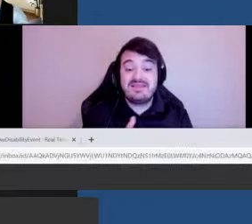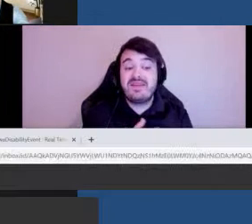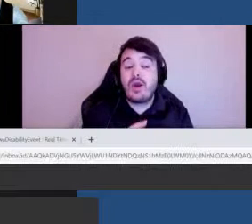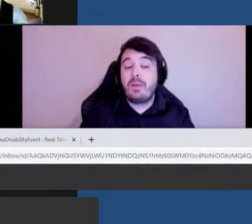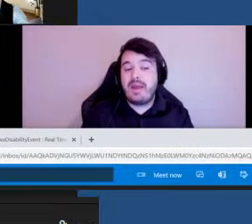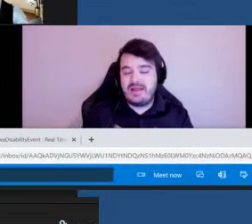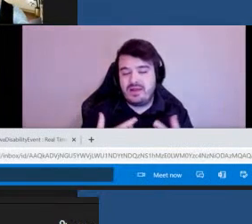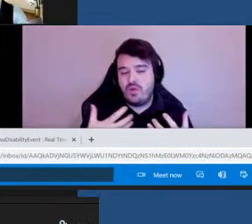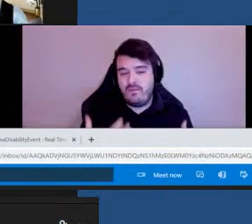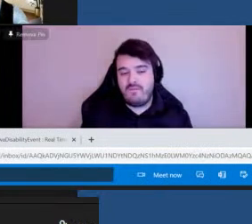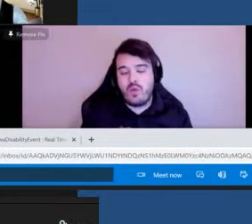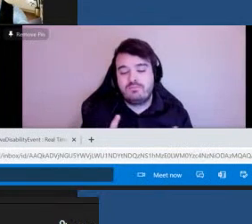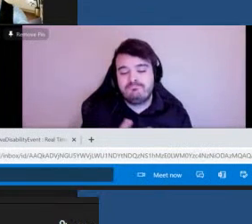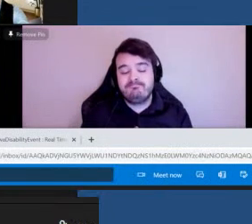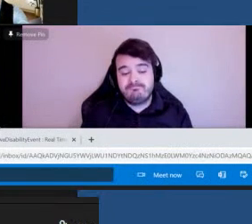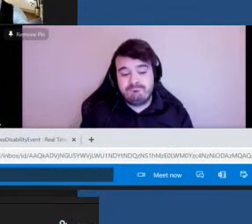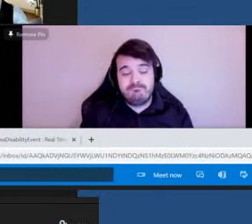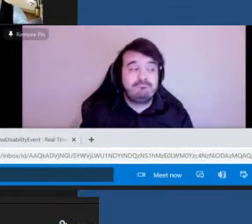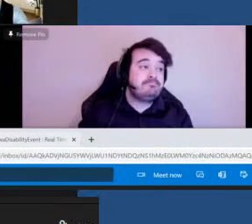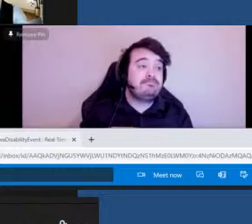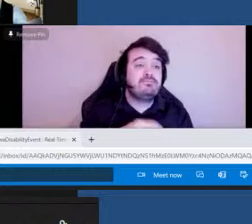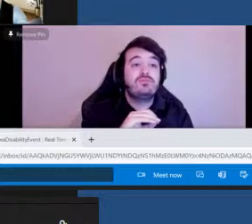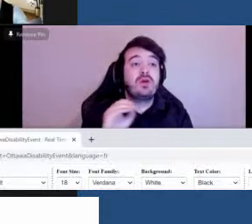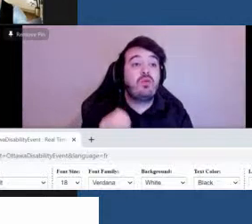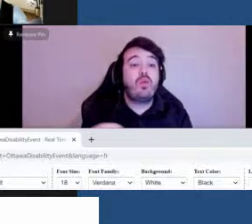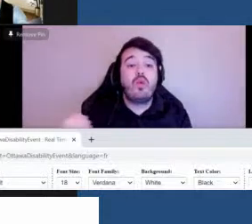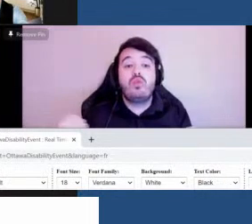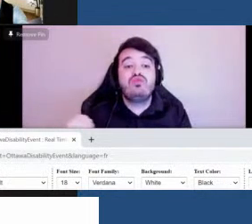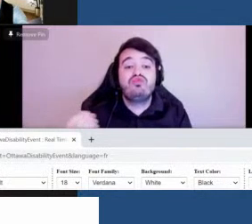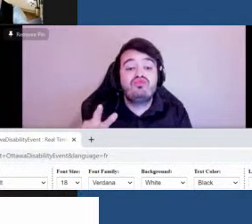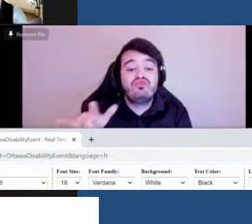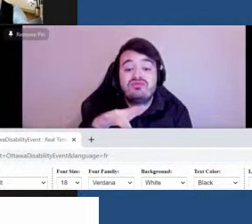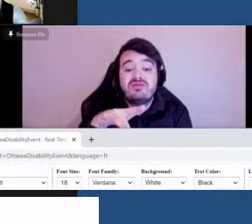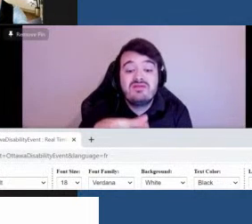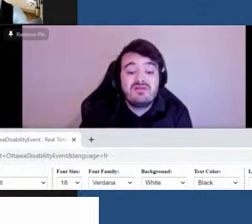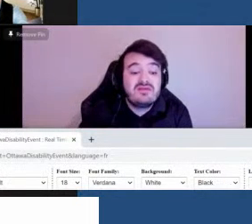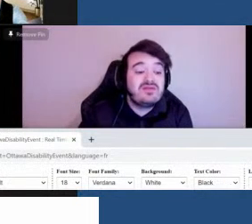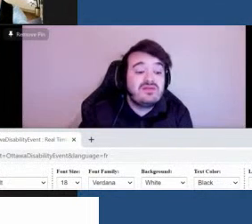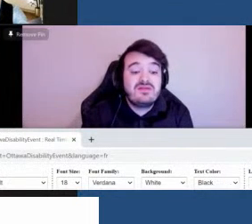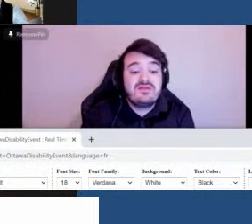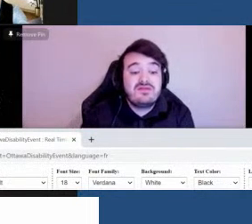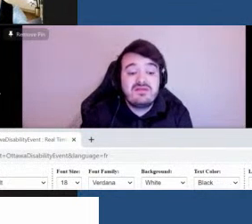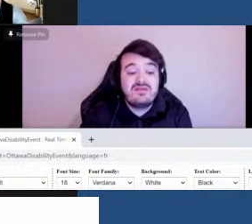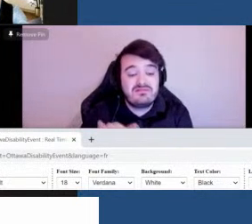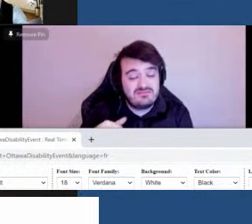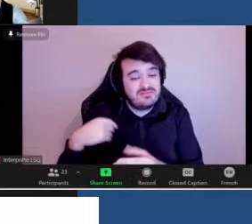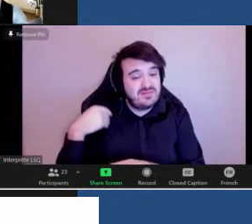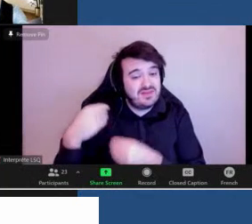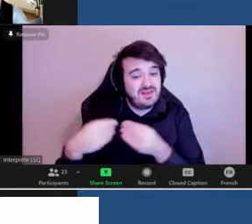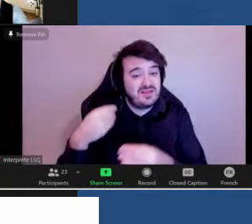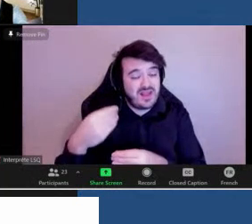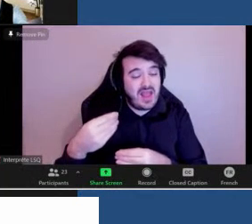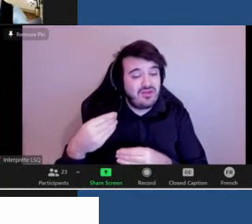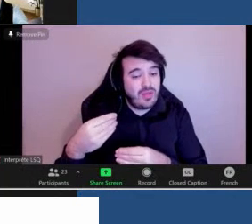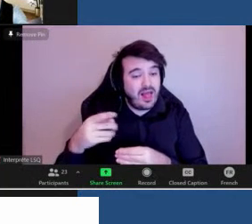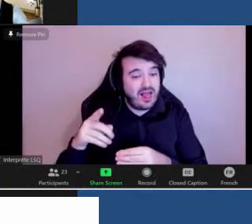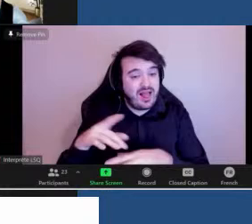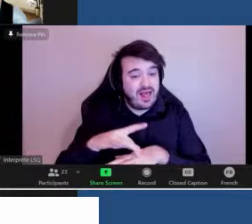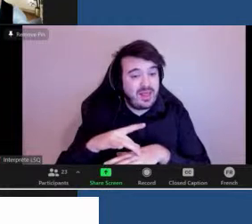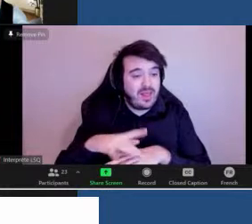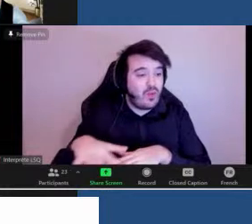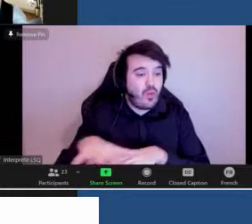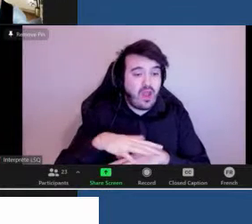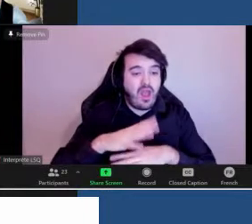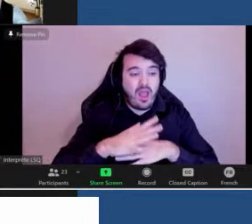reconnaître que Ottawa est située sur un territoire non cédé de la nation